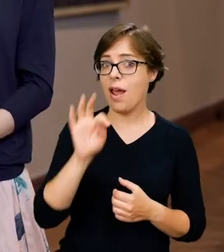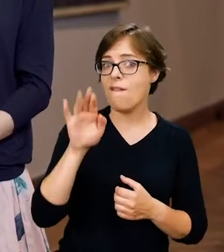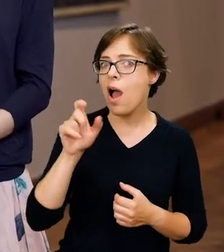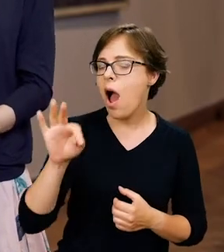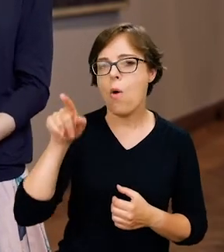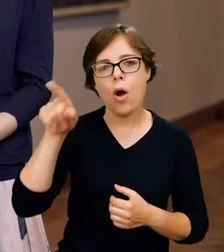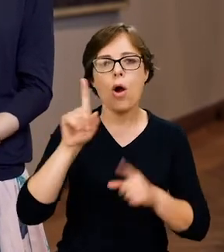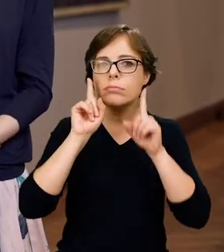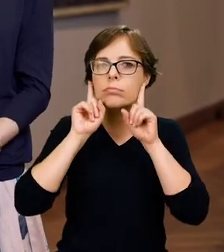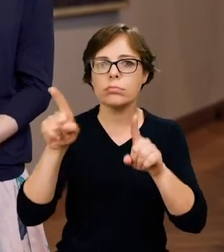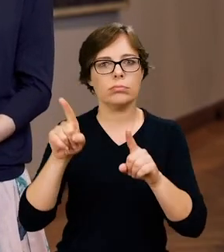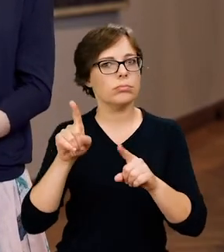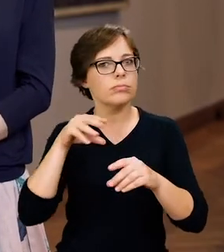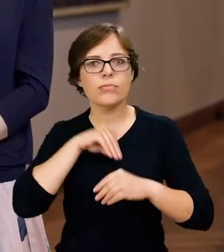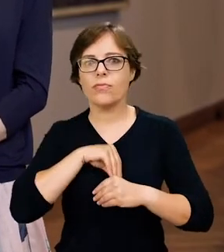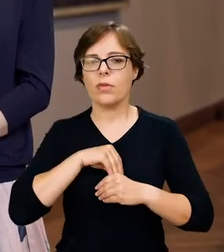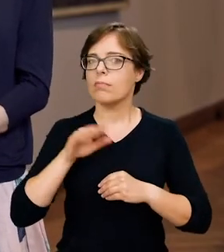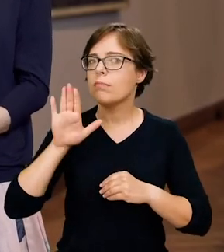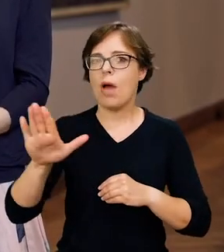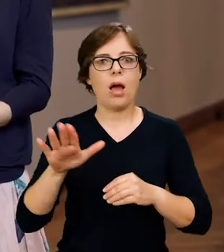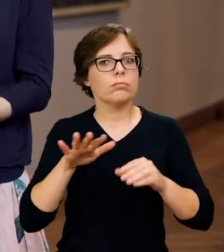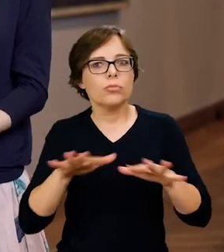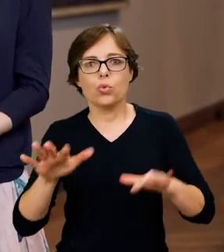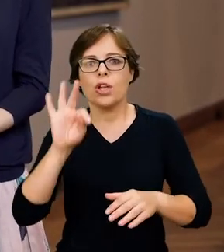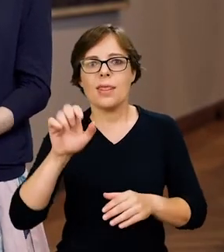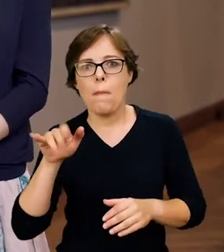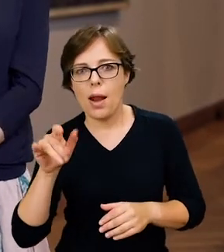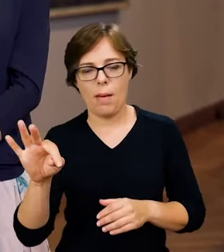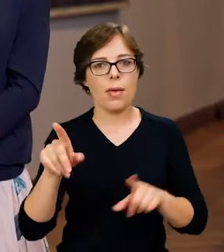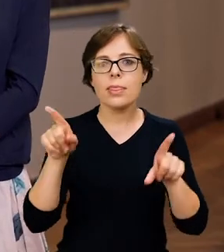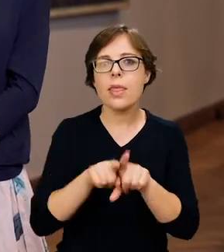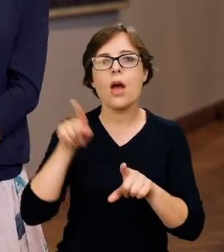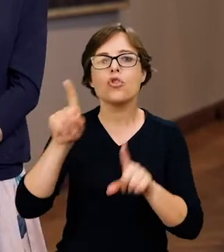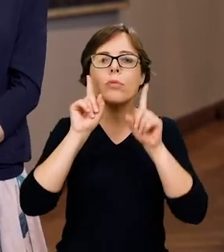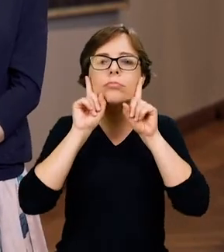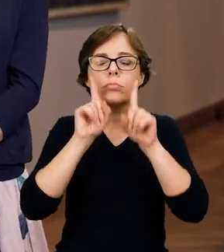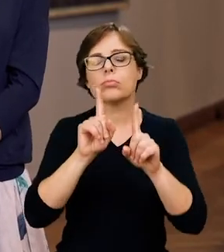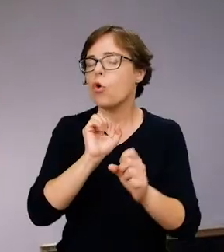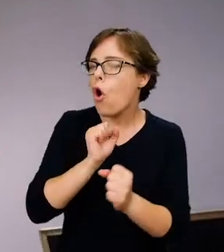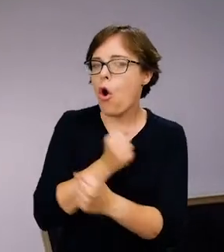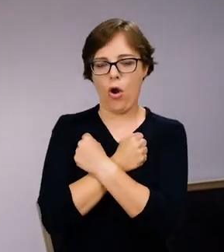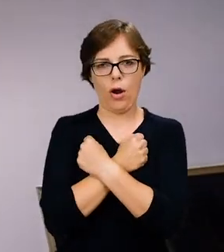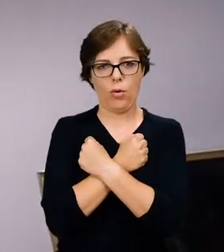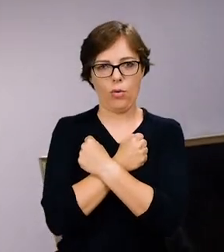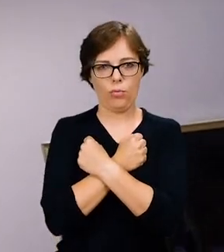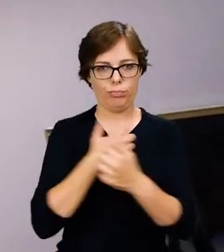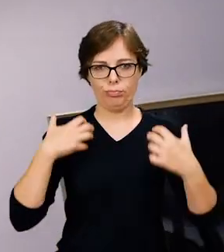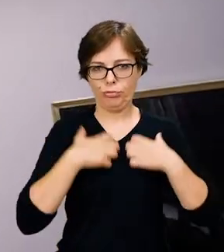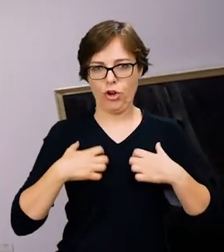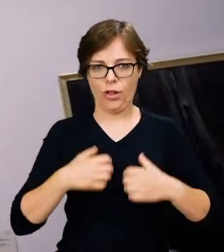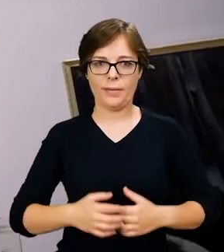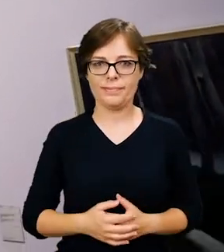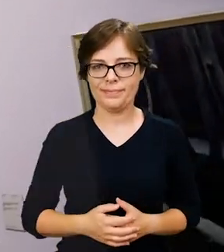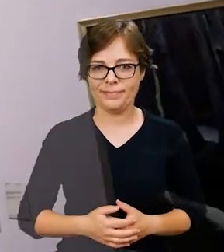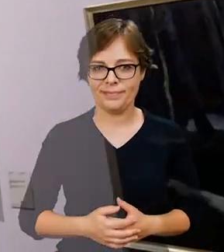wielkim temperamencie, o wręcz panteistycznym uwielbieniu tejże natury.